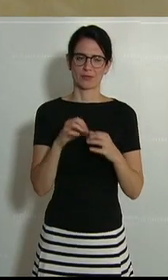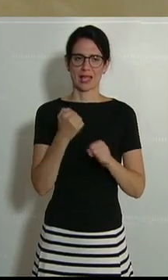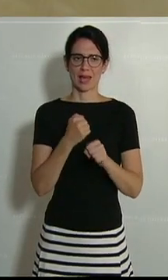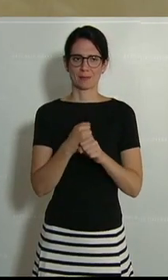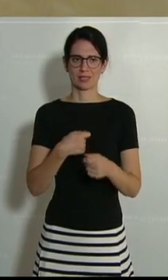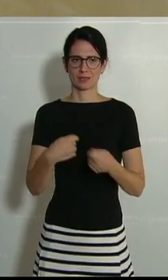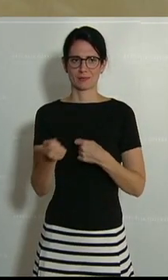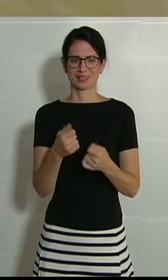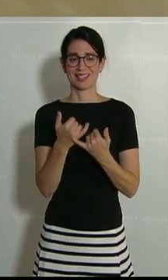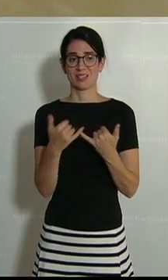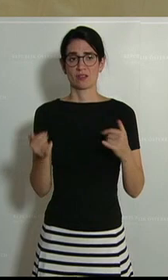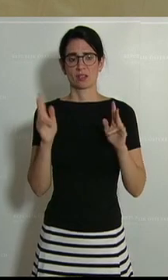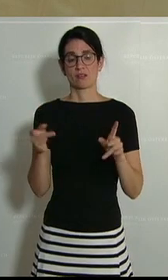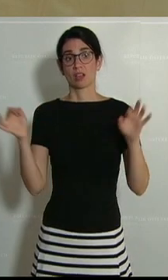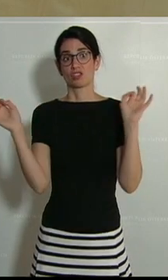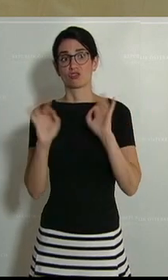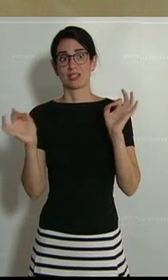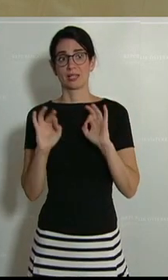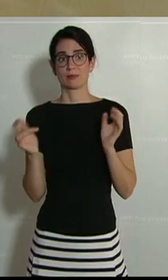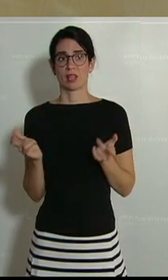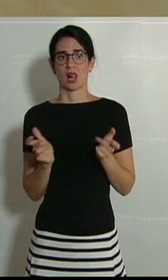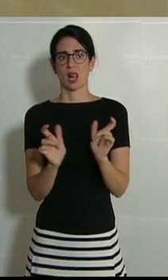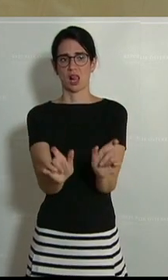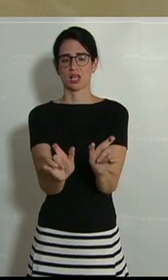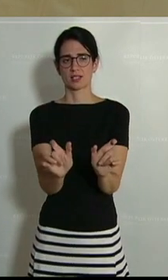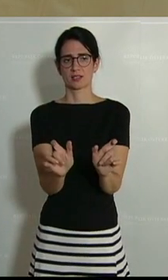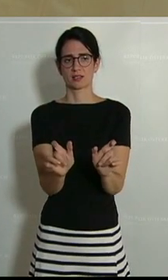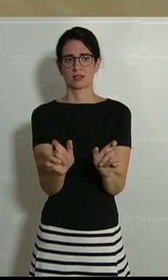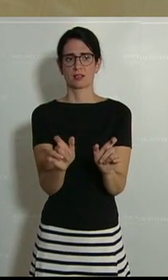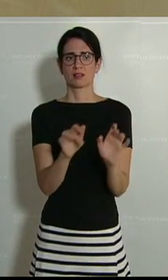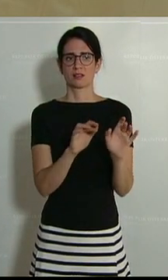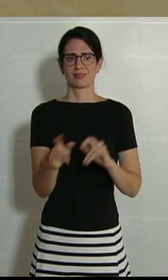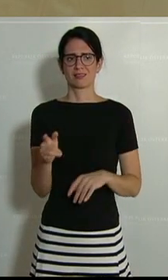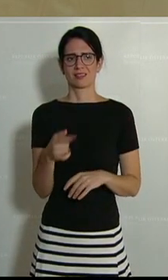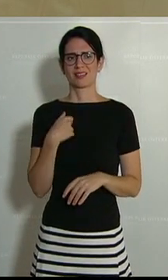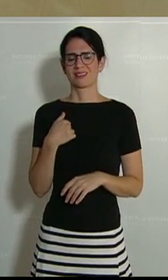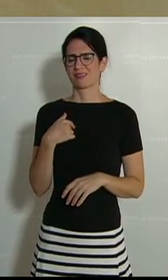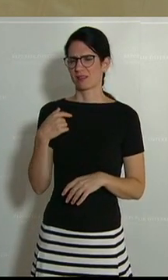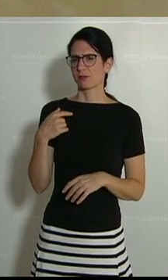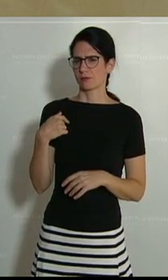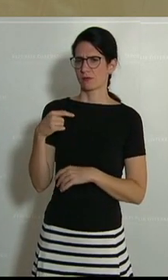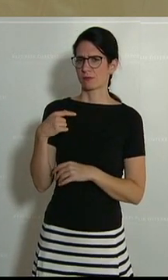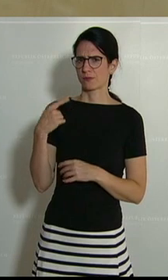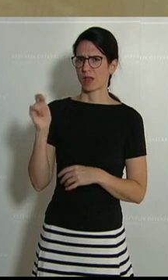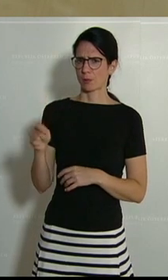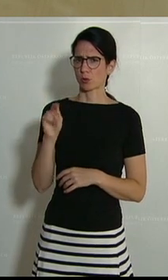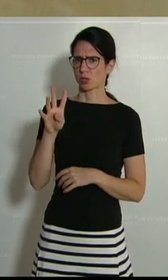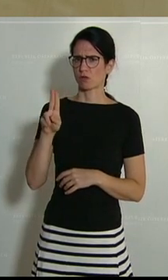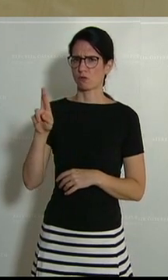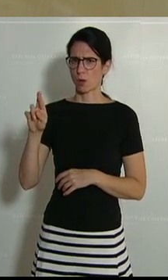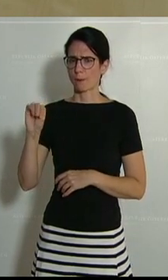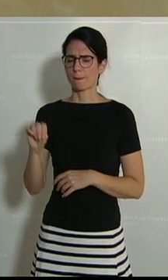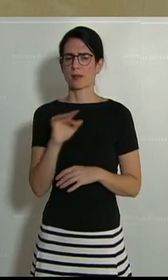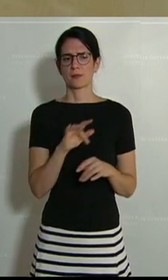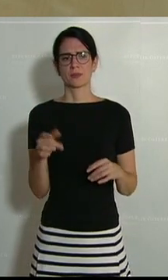und wie wir das Allerschlimmste verhindern können. Es gibt jetzt da eine Vielzahl von Themen, von Programmen. Man sollte vielleicht